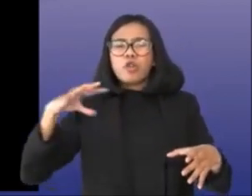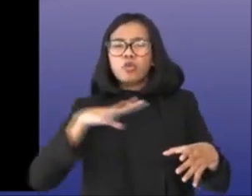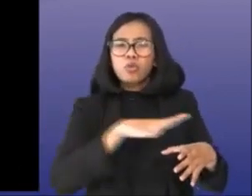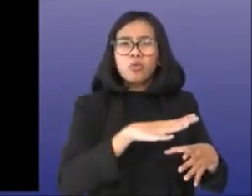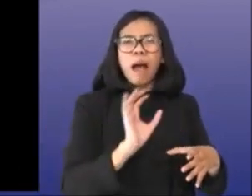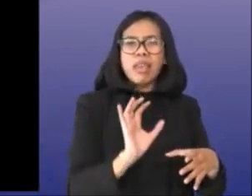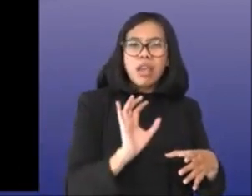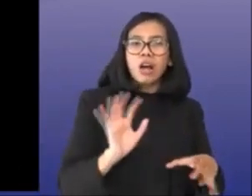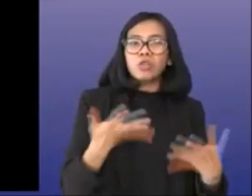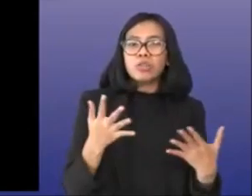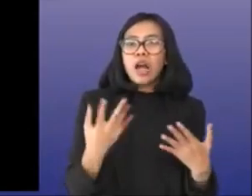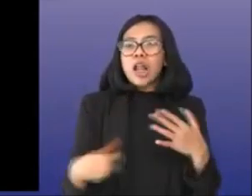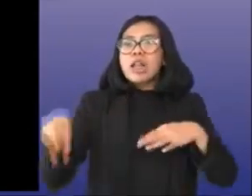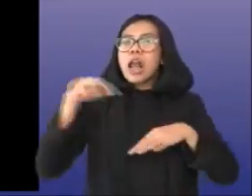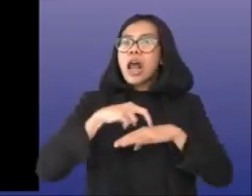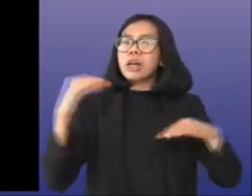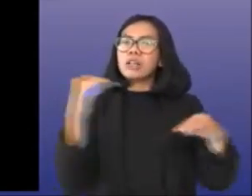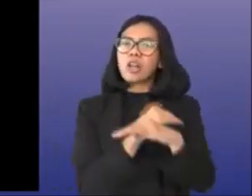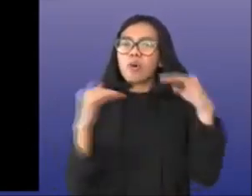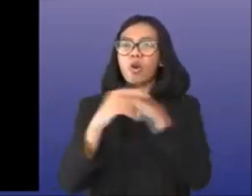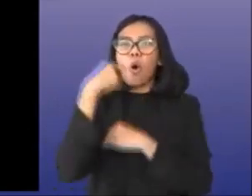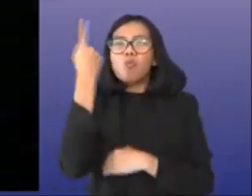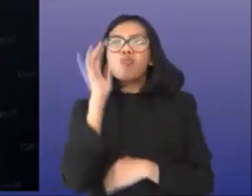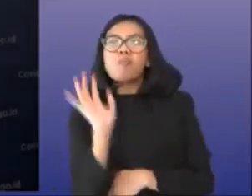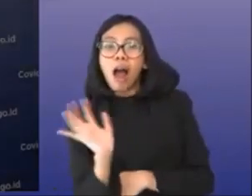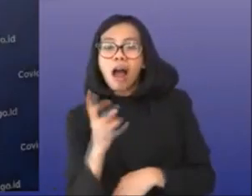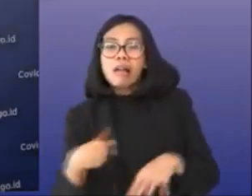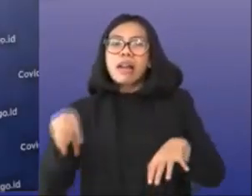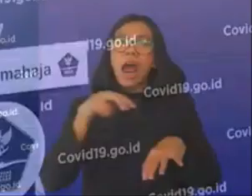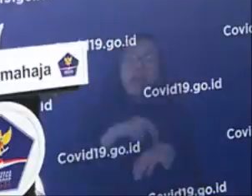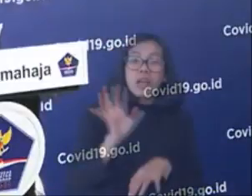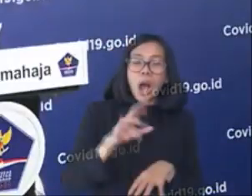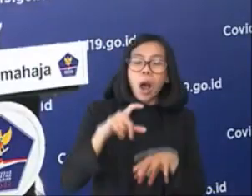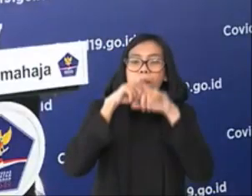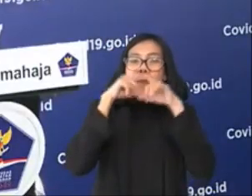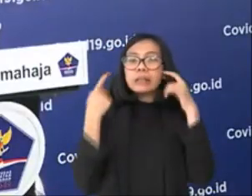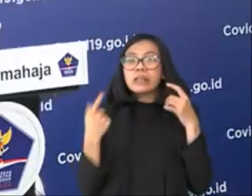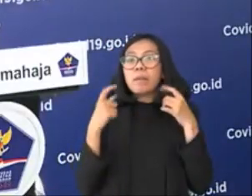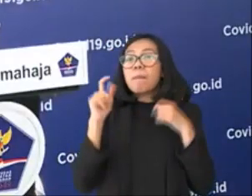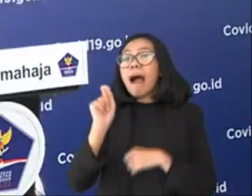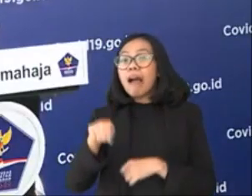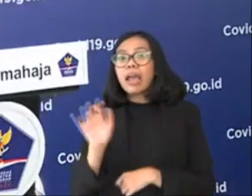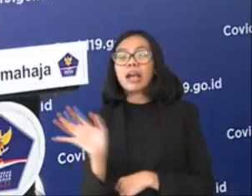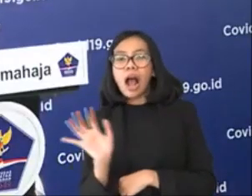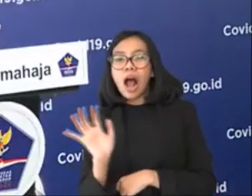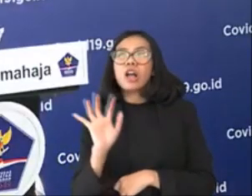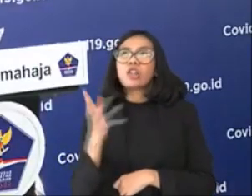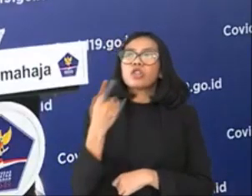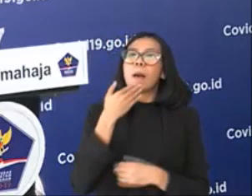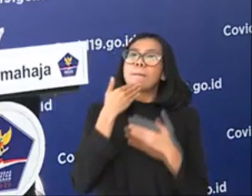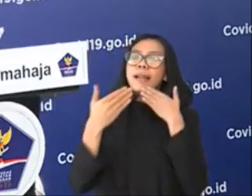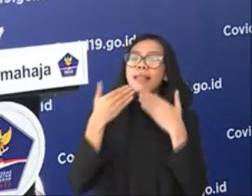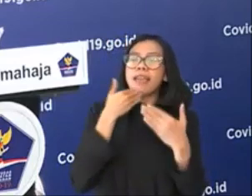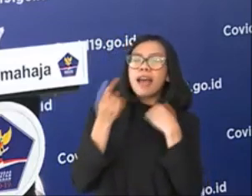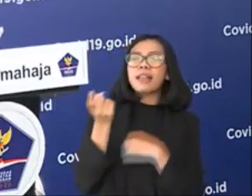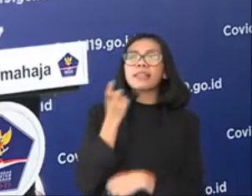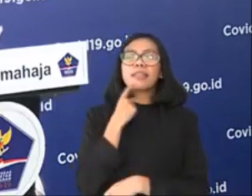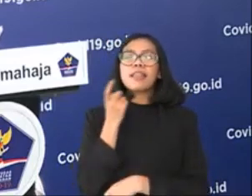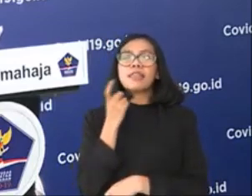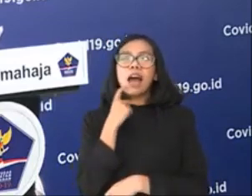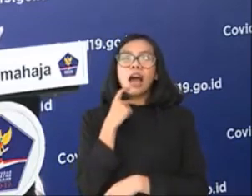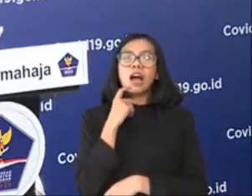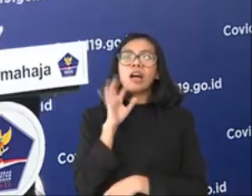transportasi umum atau tidak, penggunaan masker atau tidak. Juga pertanyaan terkait dengan potensi